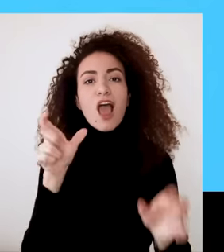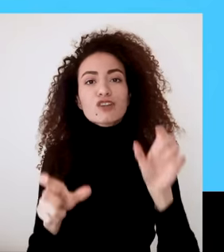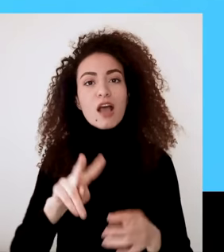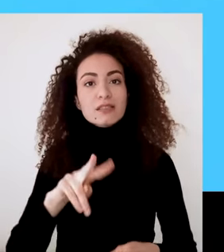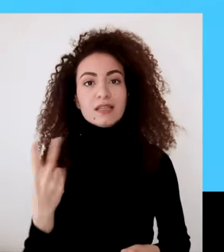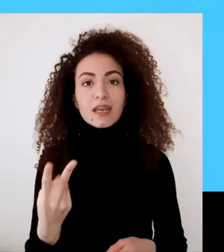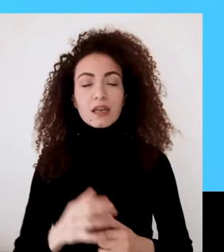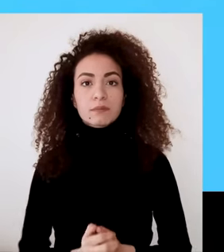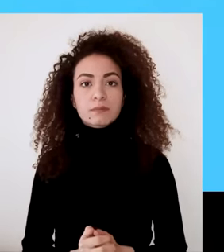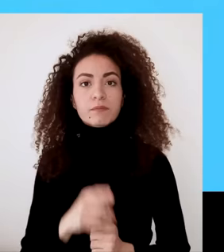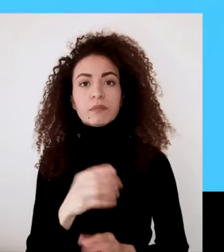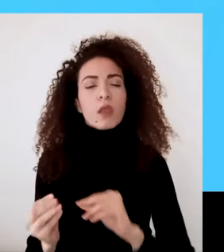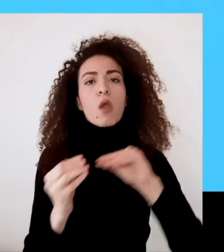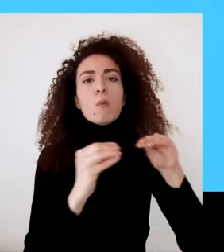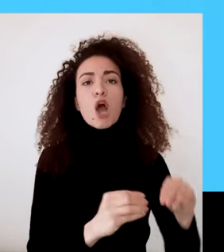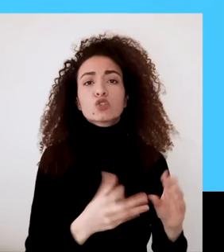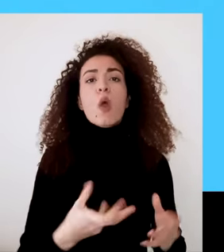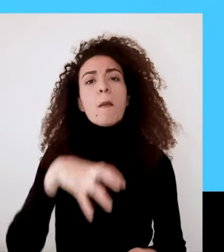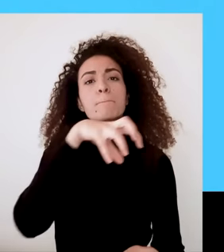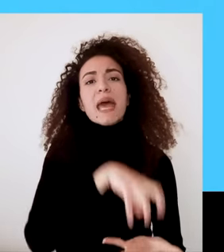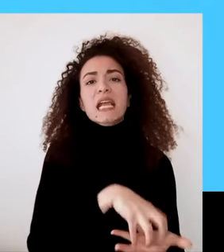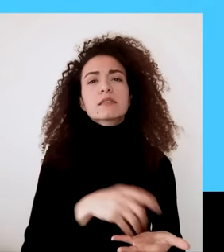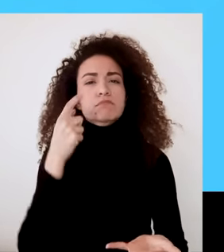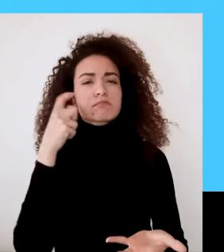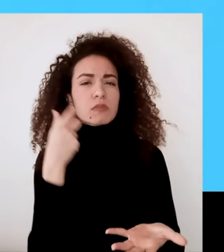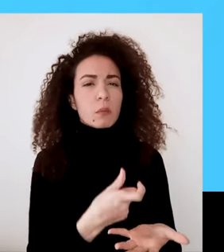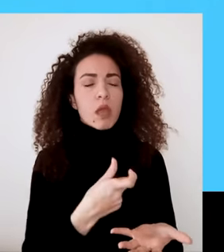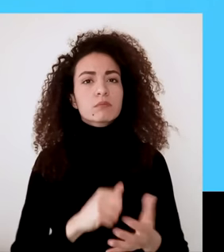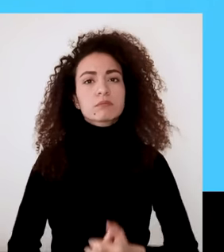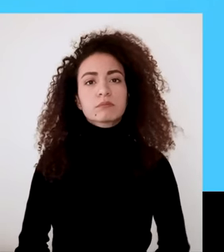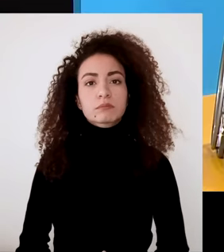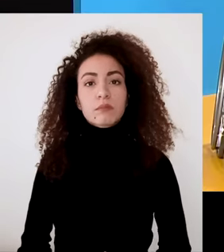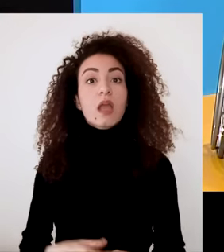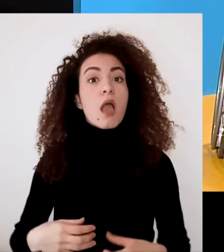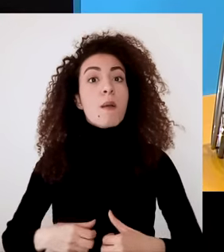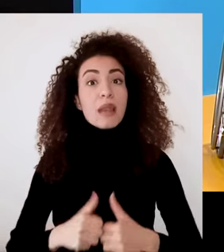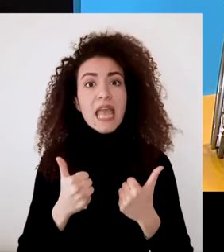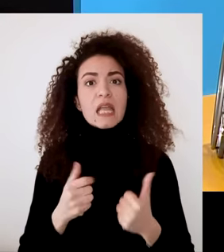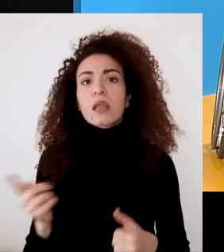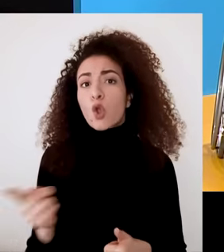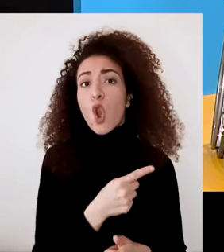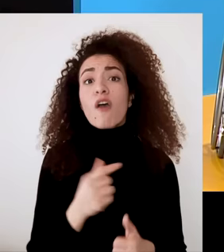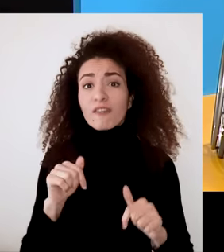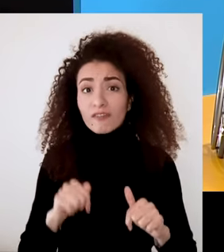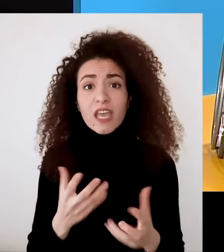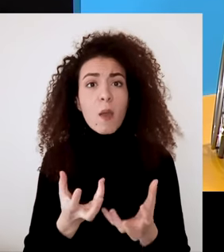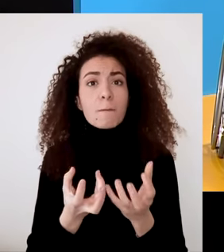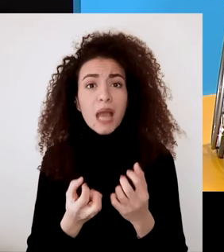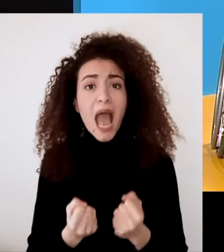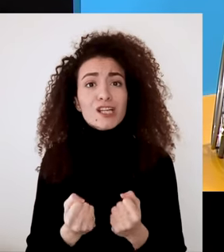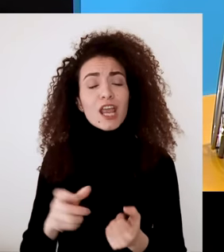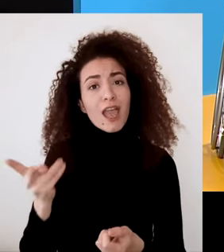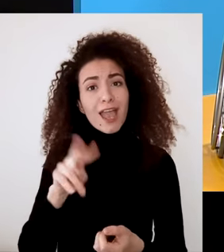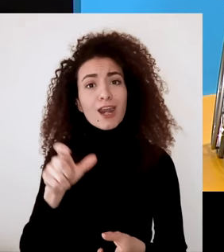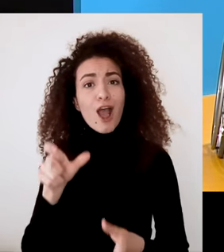ما قد يؤدي لوضعهم بمراكز عينية غالماً بتكون خليفاً لرغباتهم بواقي الحياة كل إنسان بحاجة لآخرين